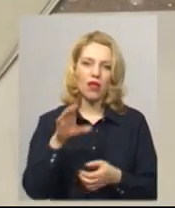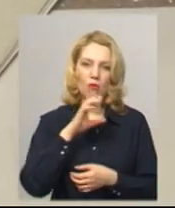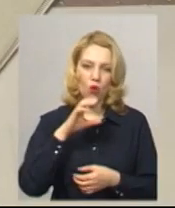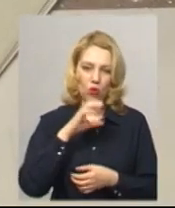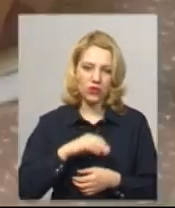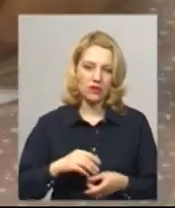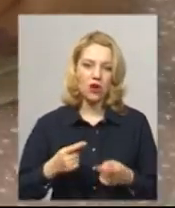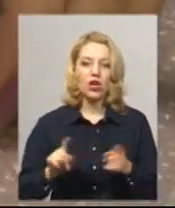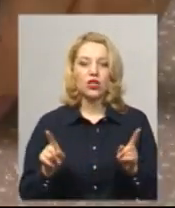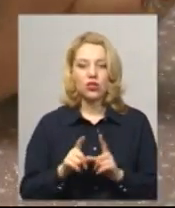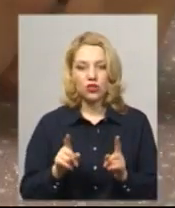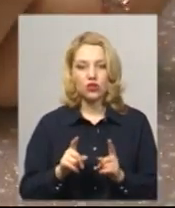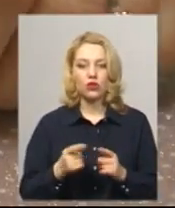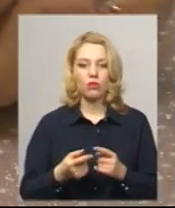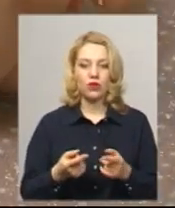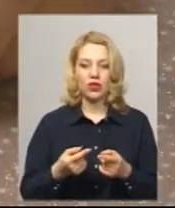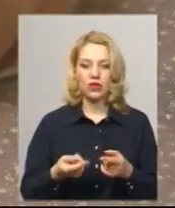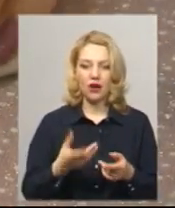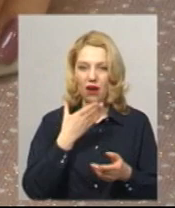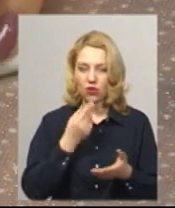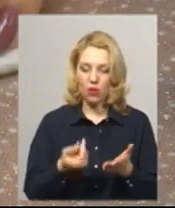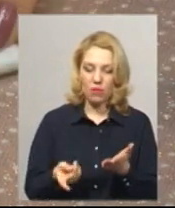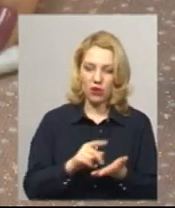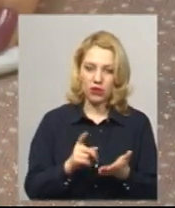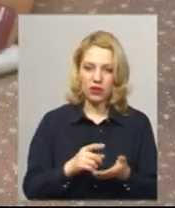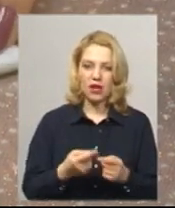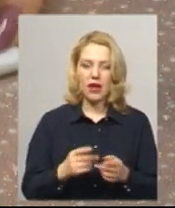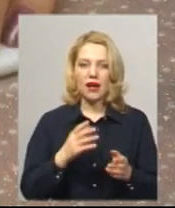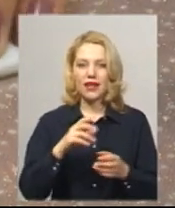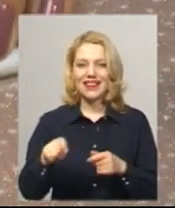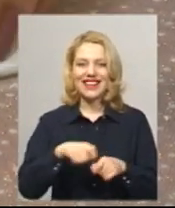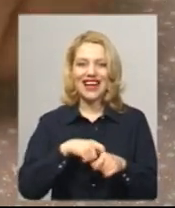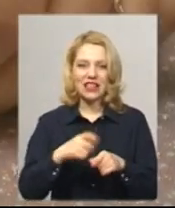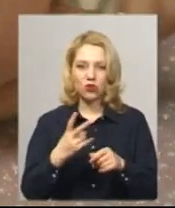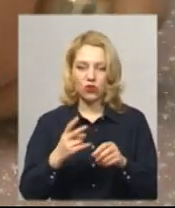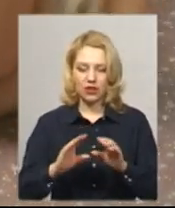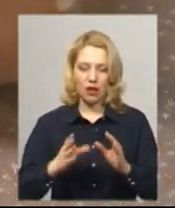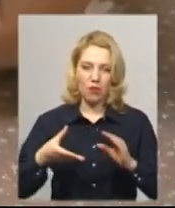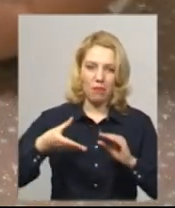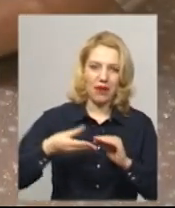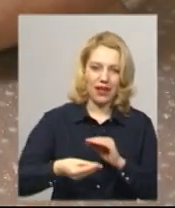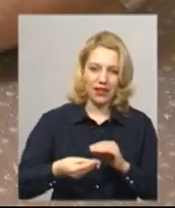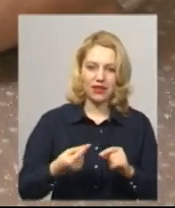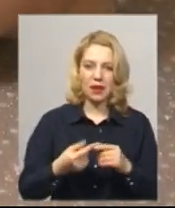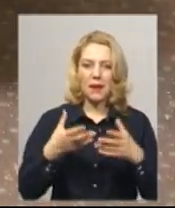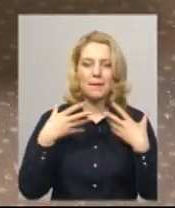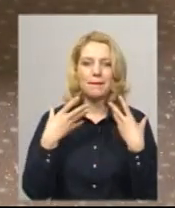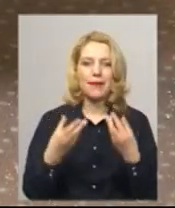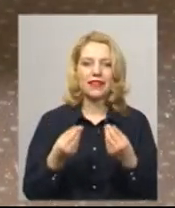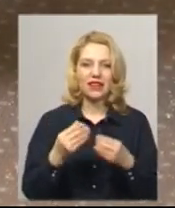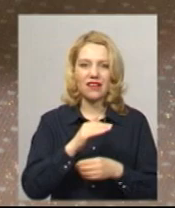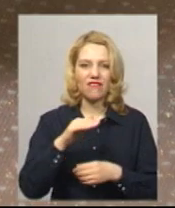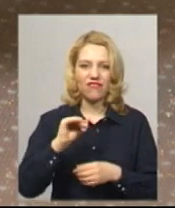скляночці. Щоб сторінки записника добре перегорталися, обгортку приклеюємо тканиною. Художниця каже, краще взяти м'який фетр. Такий кишеньковий